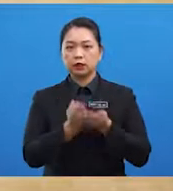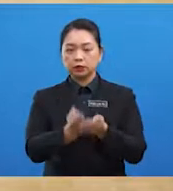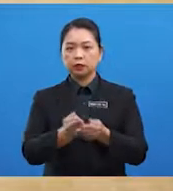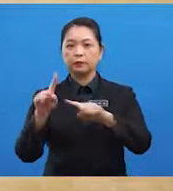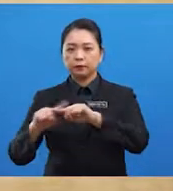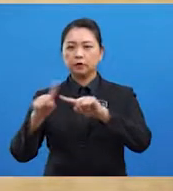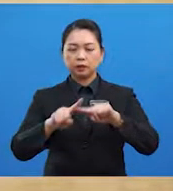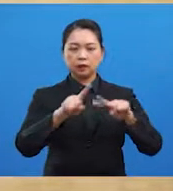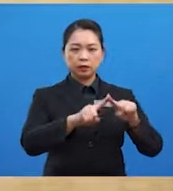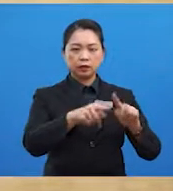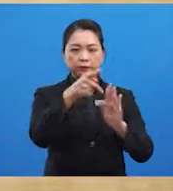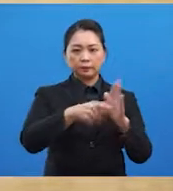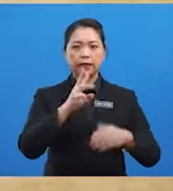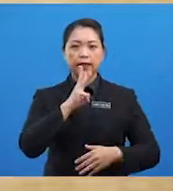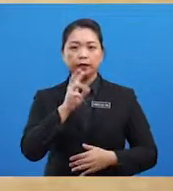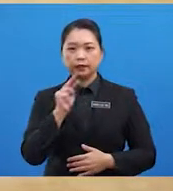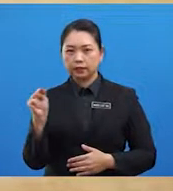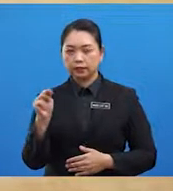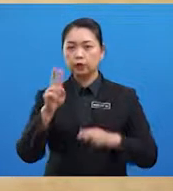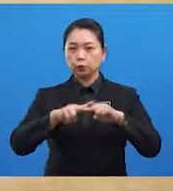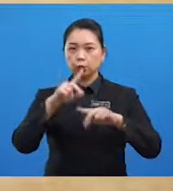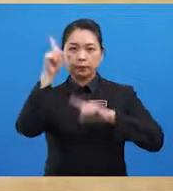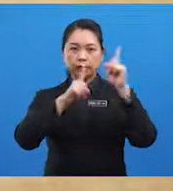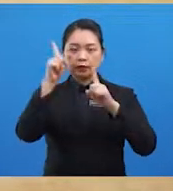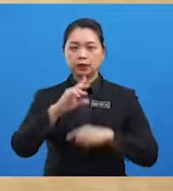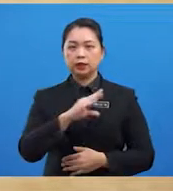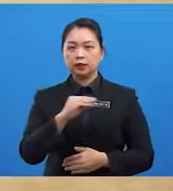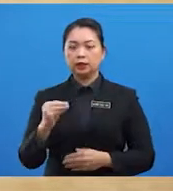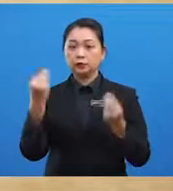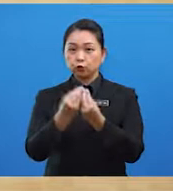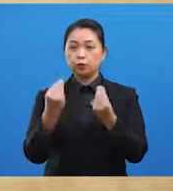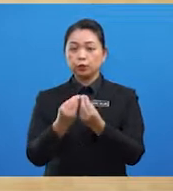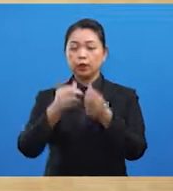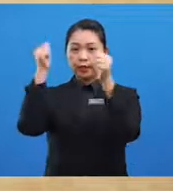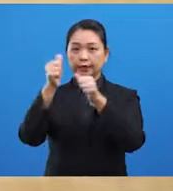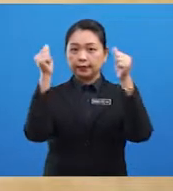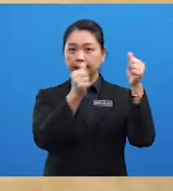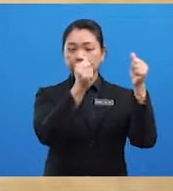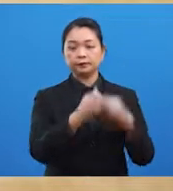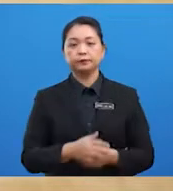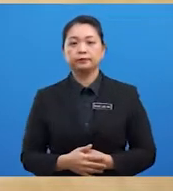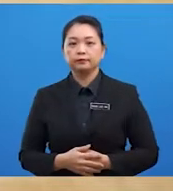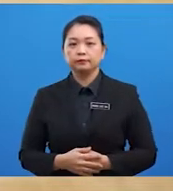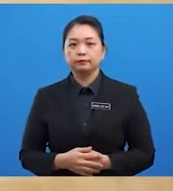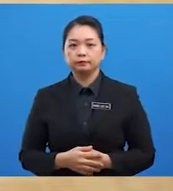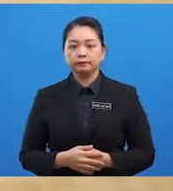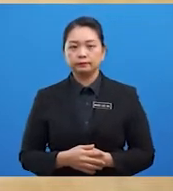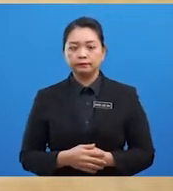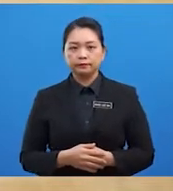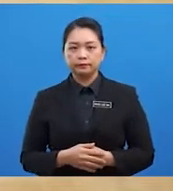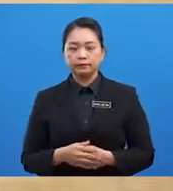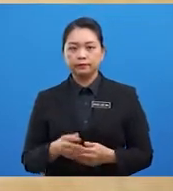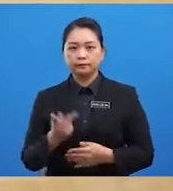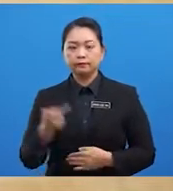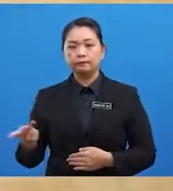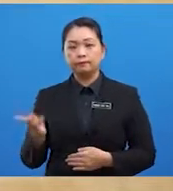pelbagai perairan kedudukan bintang dan juga jumlah angin monsoon Karya beliau yang